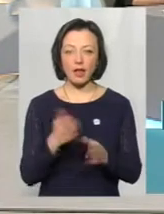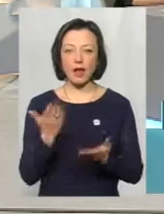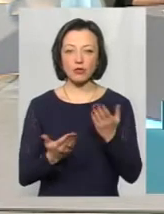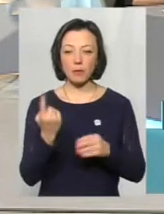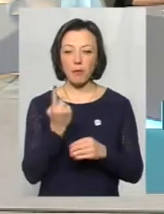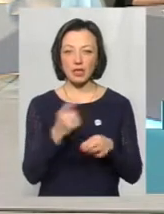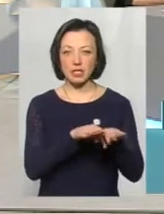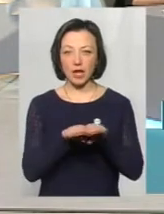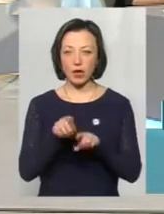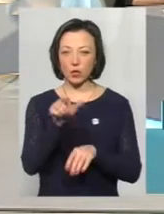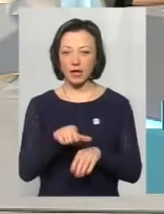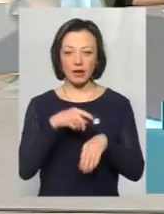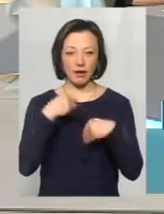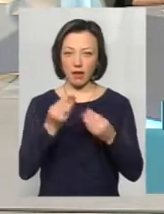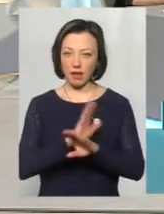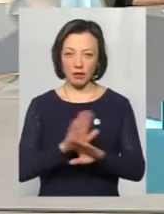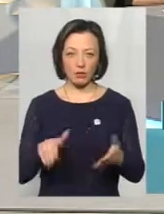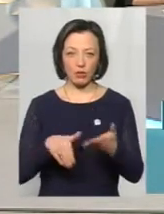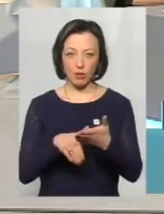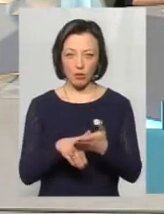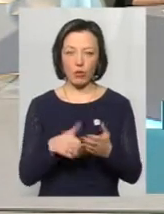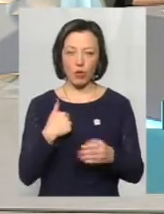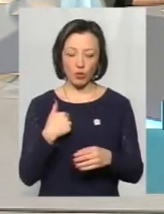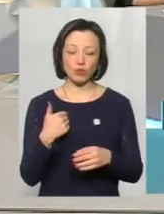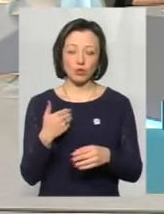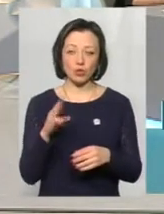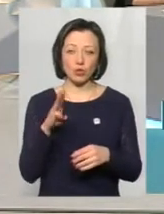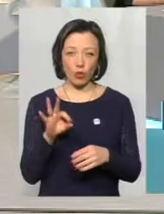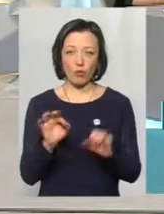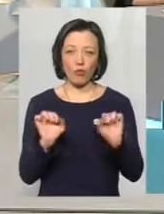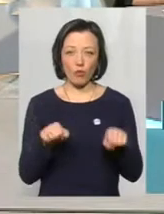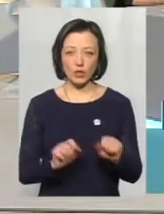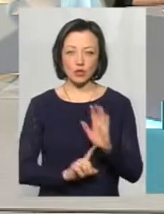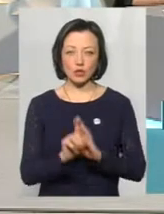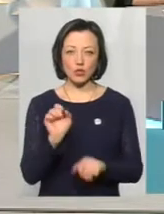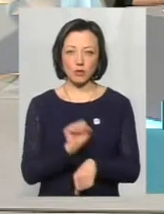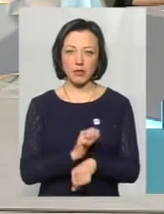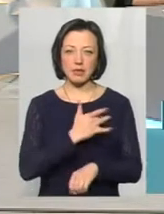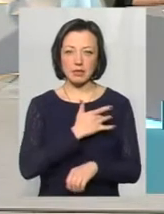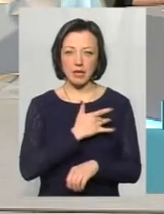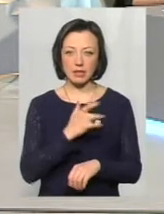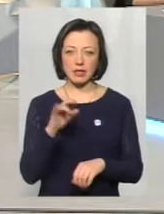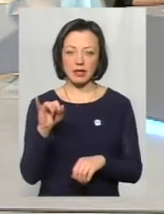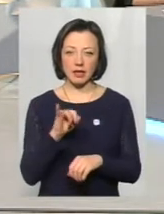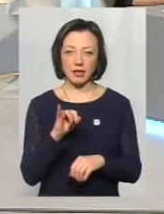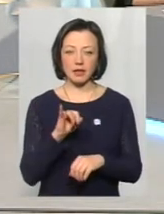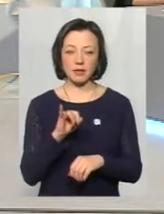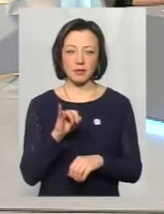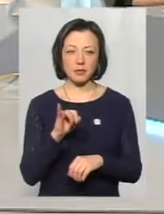першій стадії людині не надати допомогу, то, я вже казала, що може наступити зупинка серця і немінучі